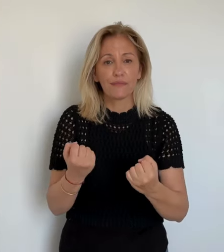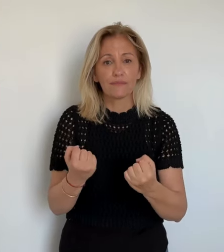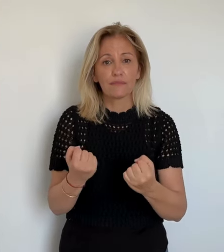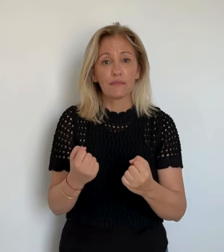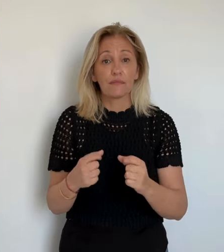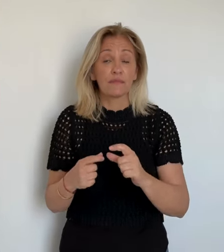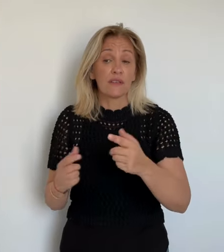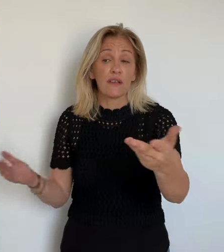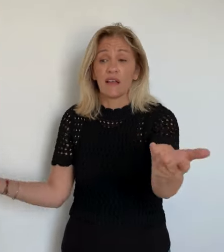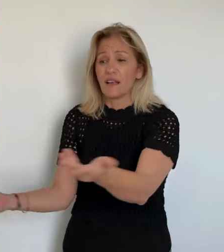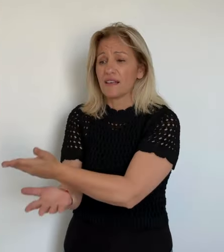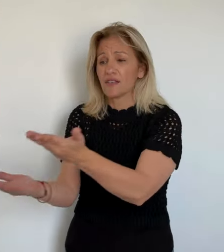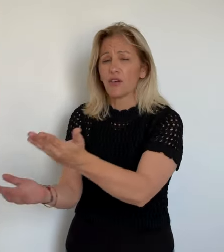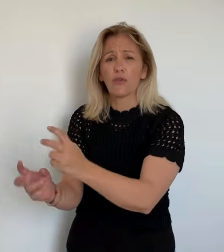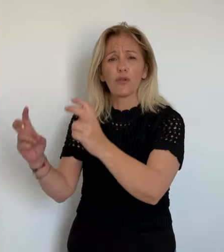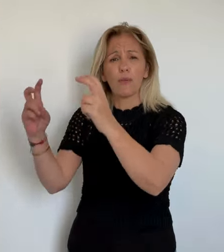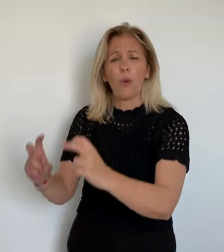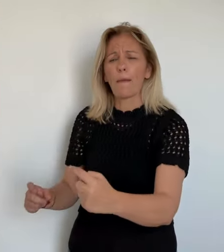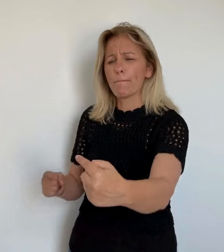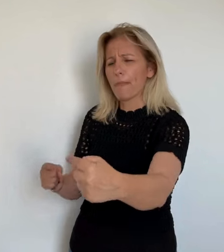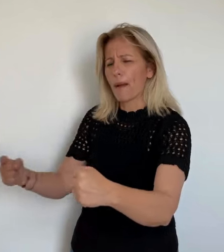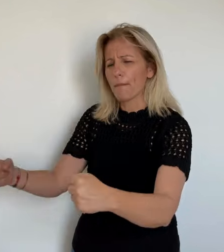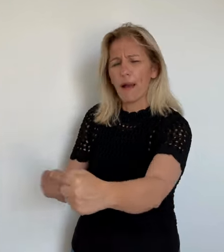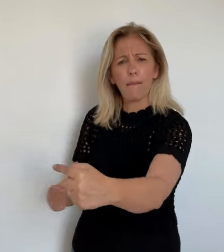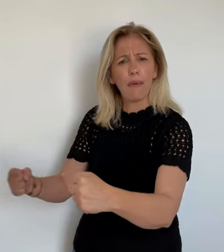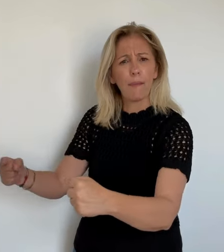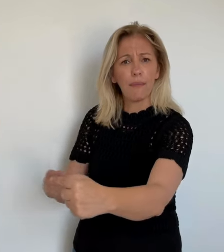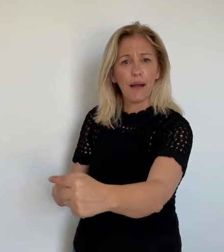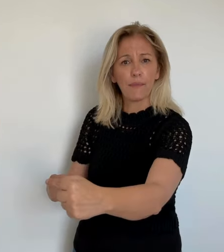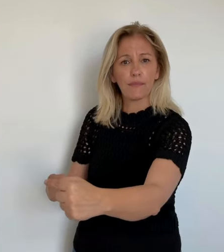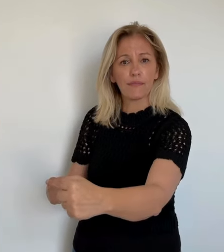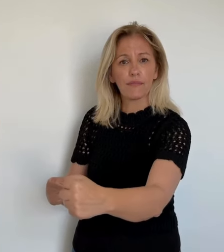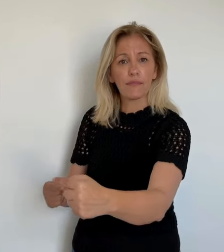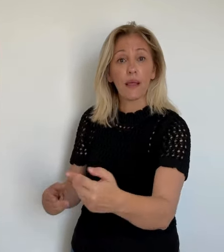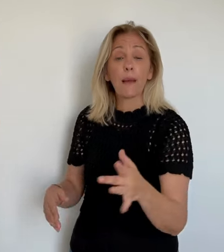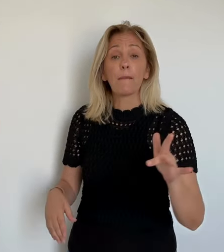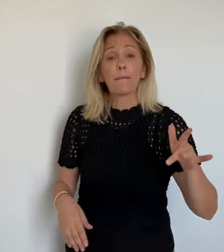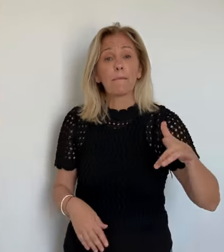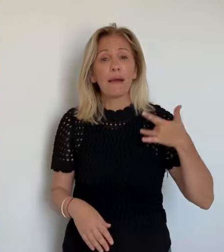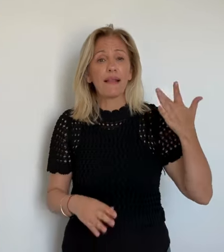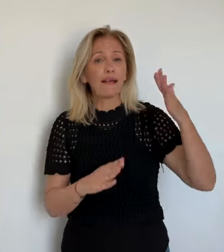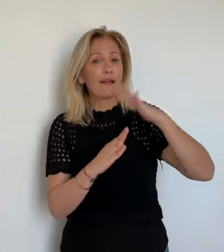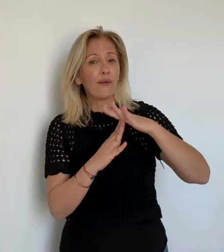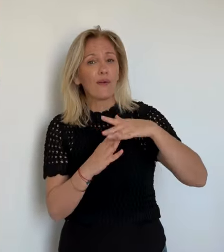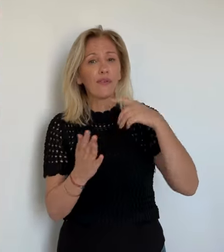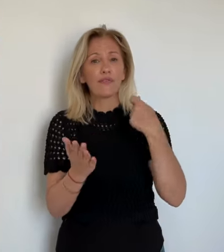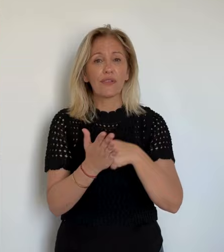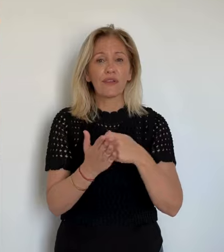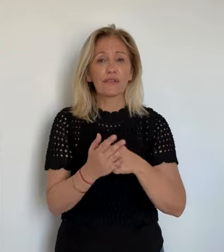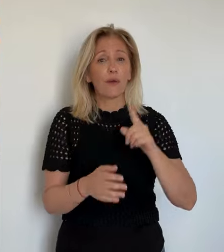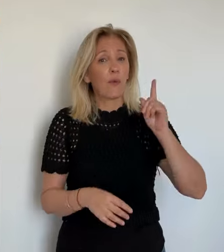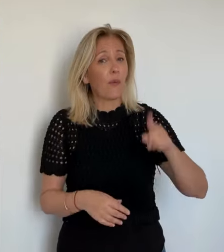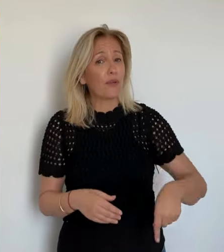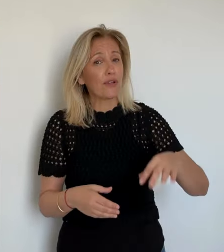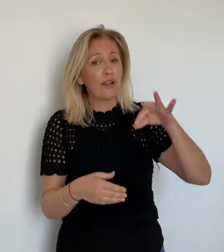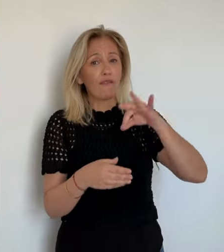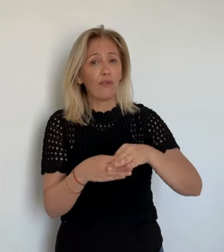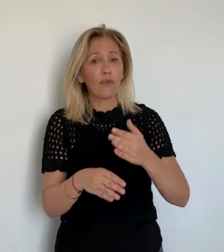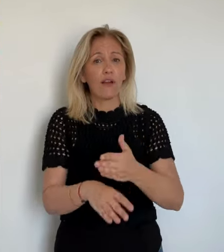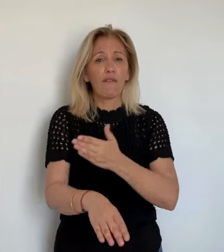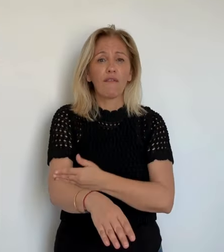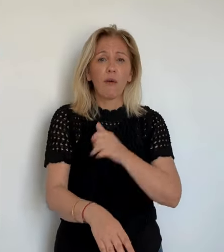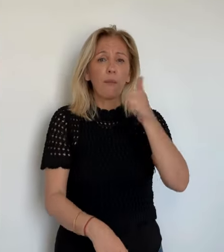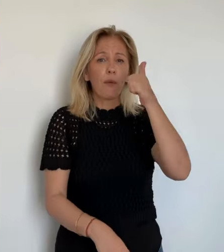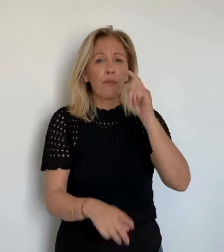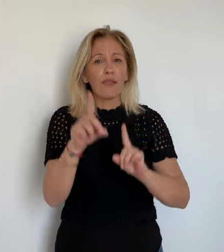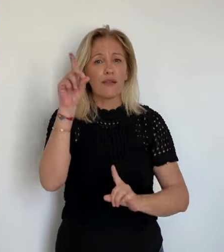après-midi à l'Assemblée de Corse. Ce principal fait notable, les nombreux sièges vides dans l'hémicycle.'élection oblige. Certains